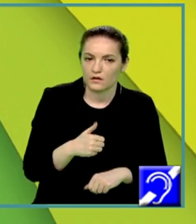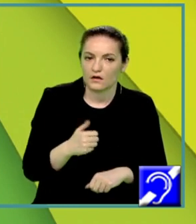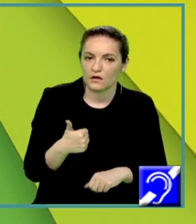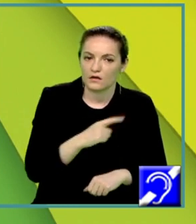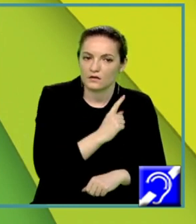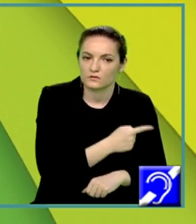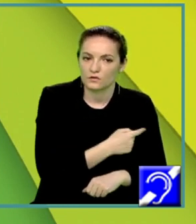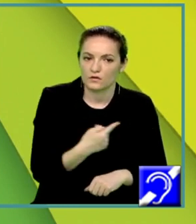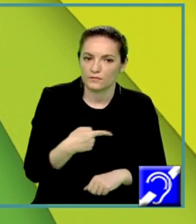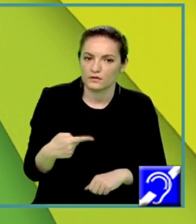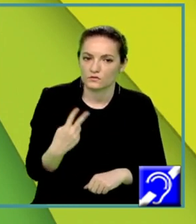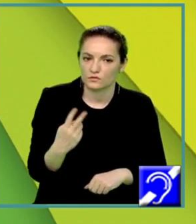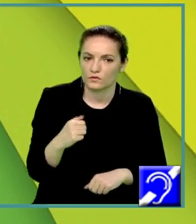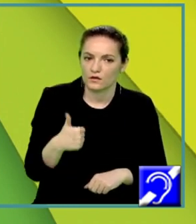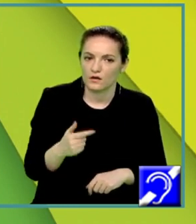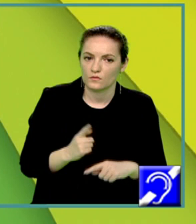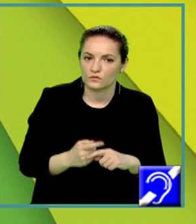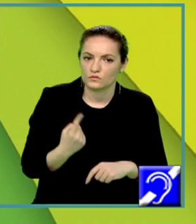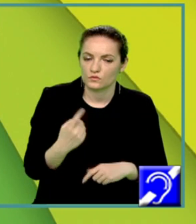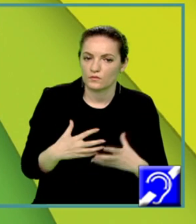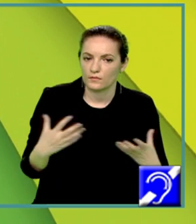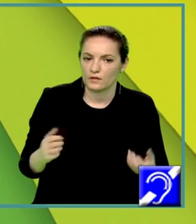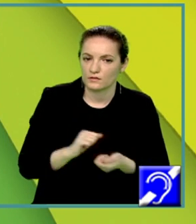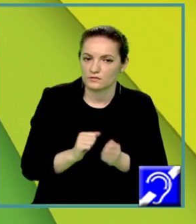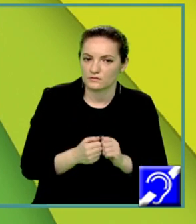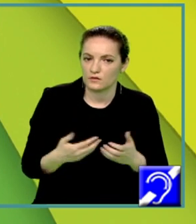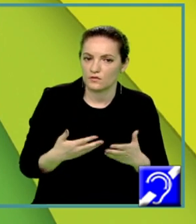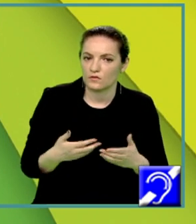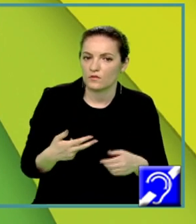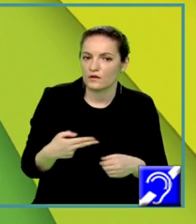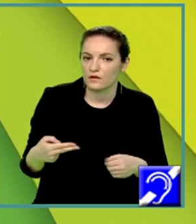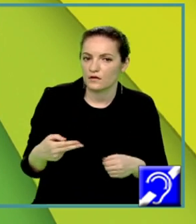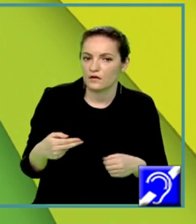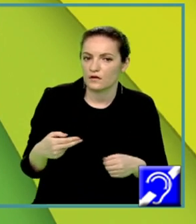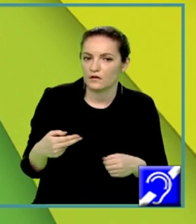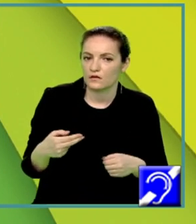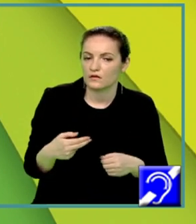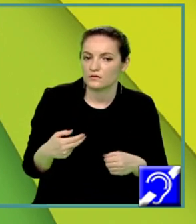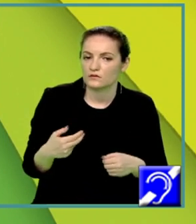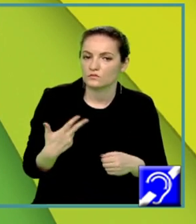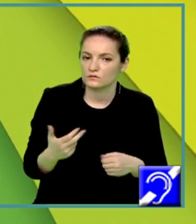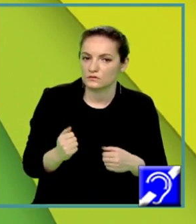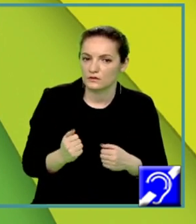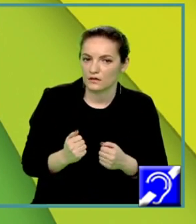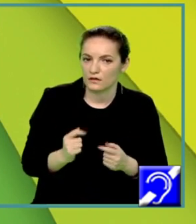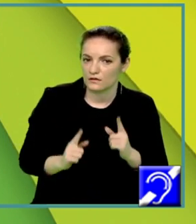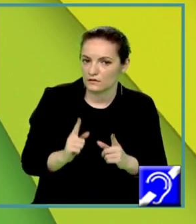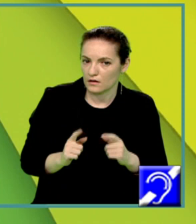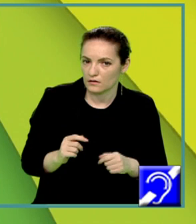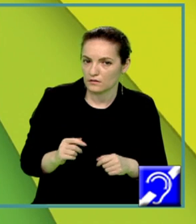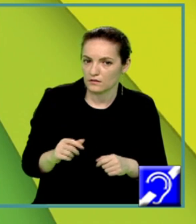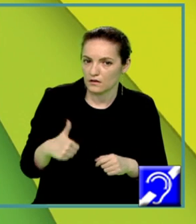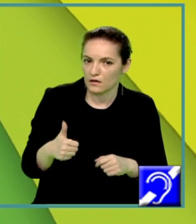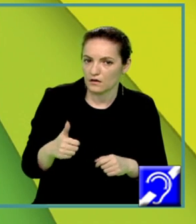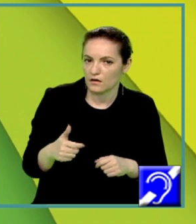este mai mare sau egal decât 3, dacă și numai dacă A aparține intervalului minus